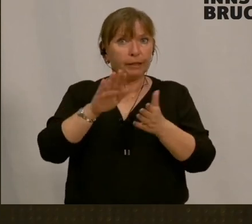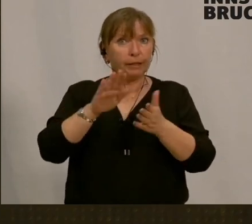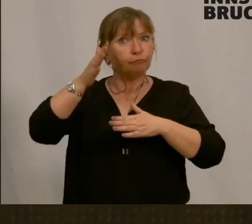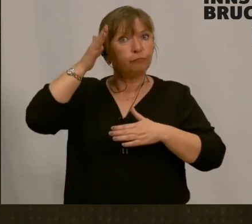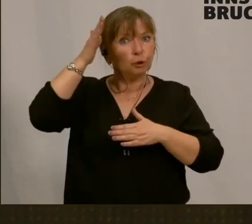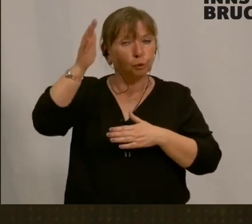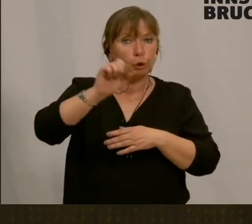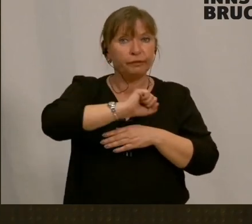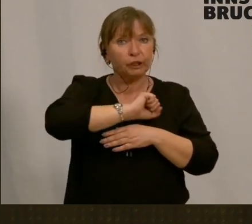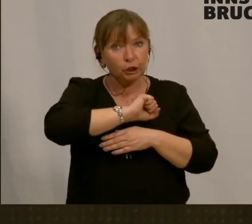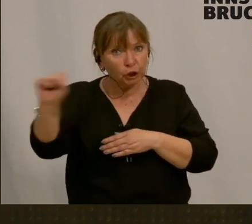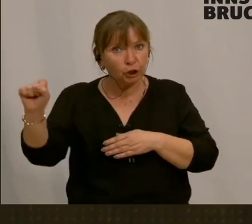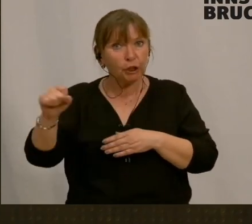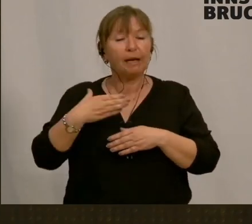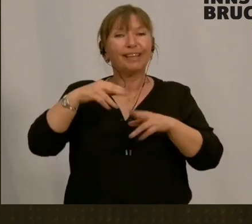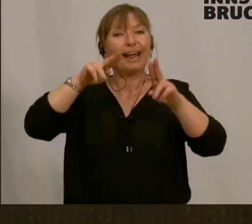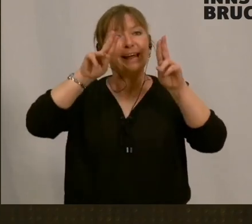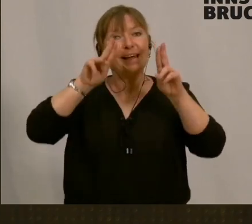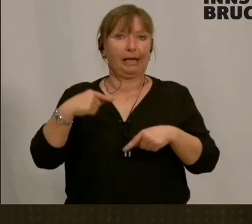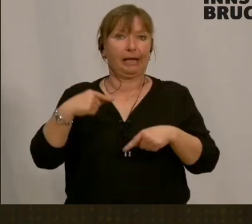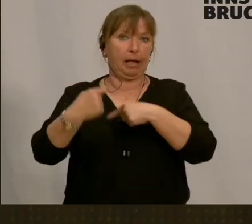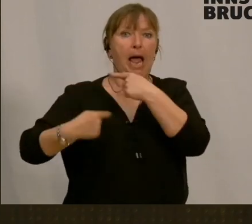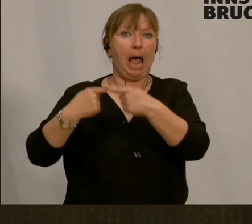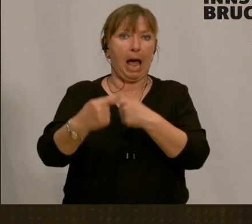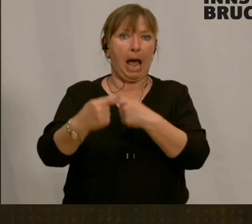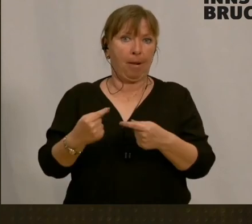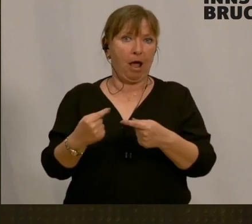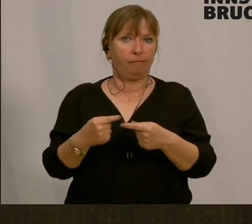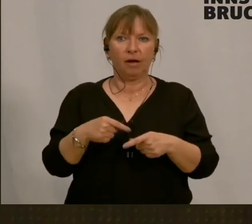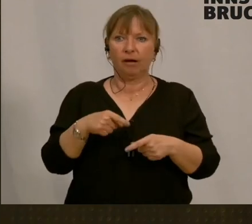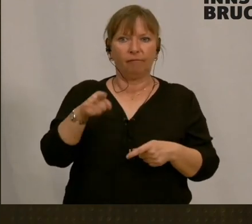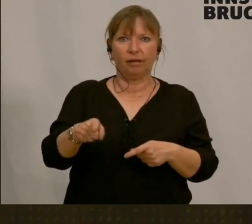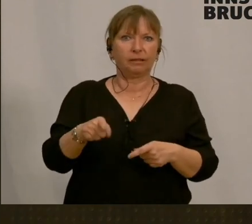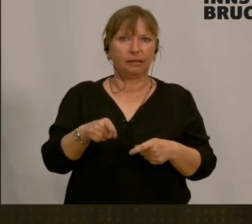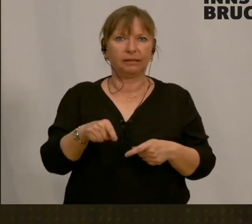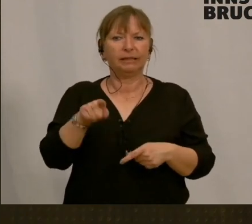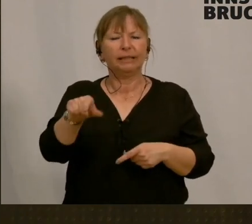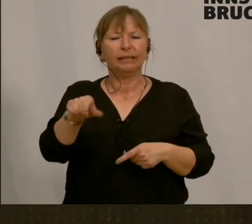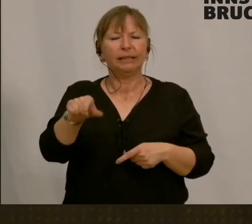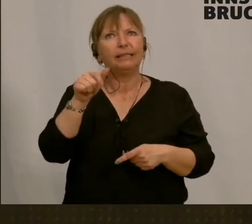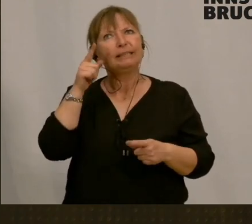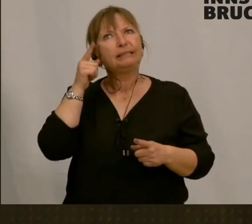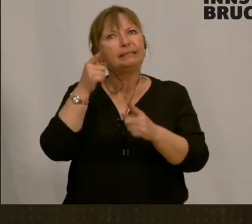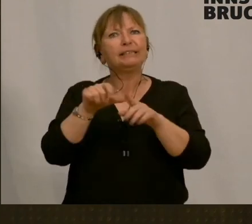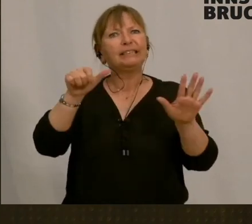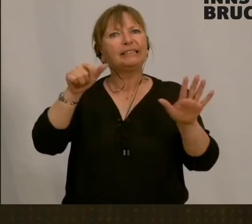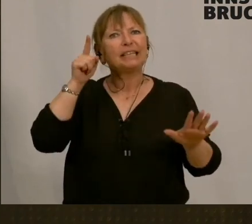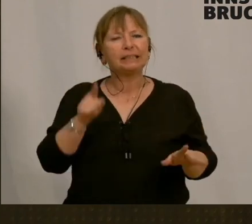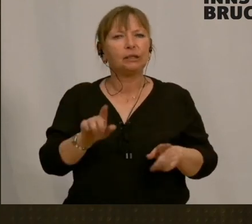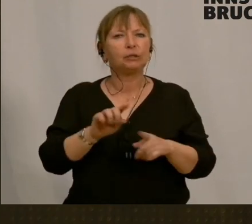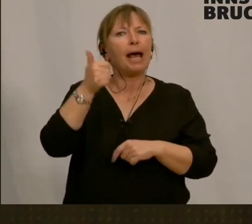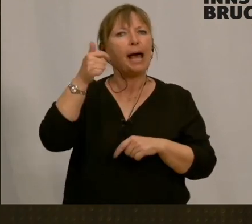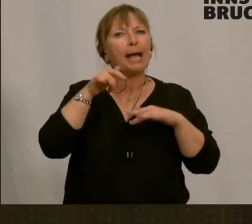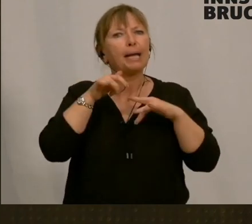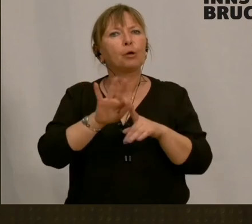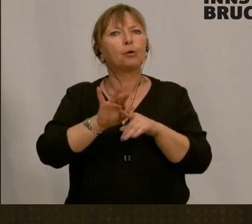rasch wieder richtig gemacht wird, weil das verdient sich auch keinen Innsbruck. Und da geht es nicht um 6.000 Euro, es geht auch nicht um eine Million oder um 10